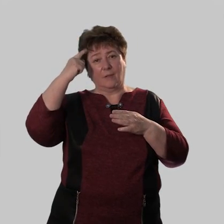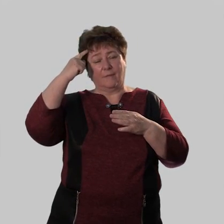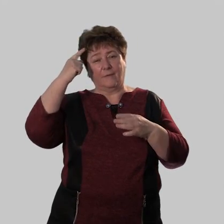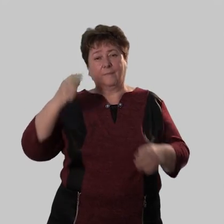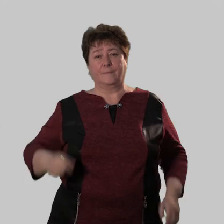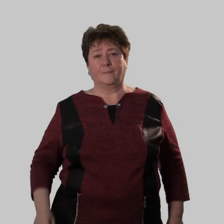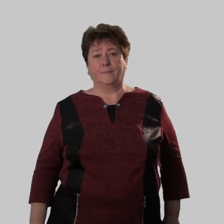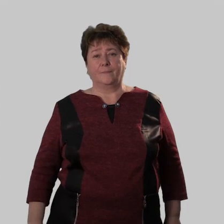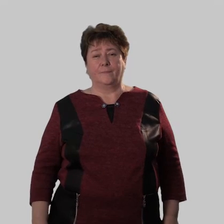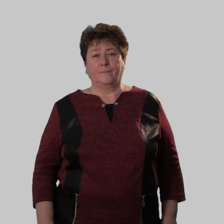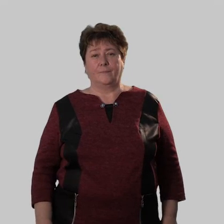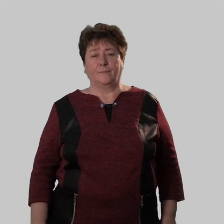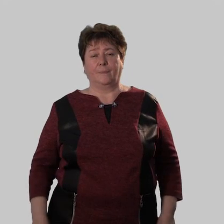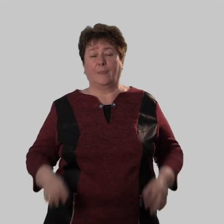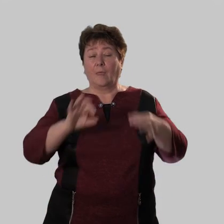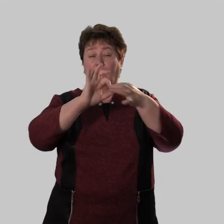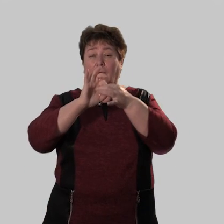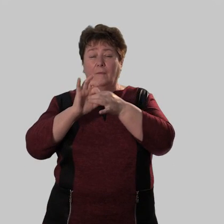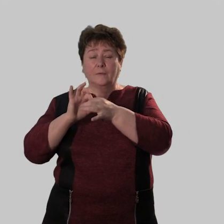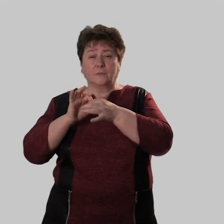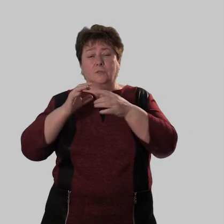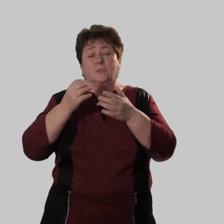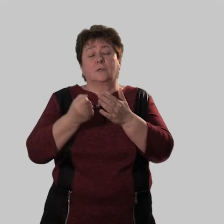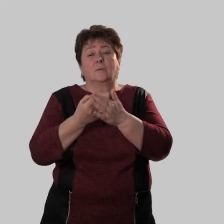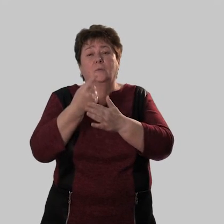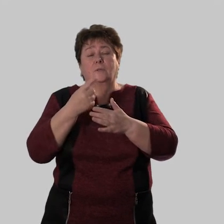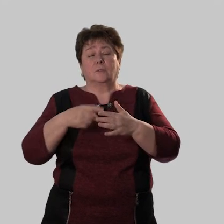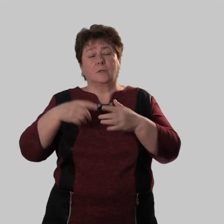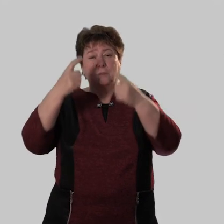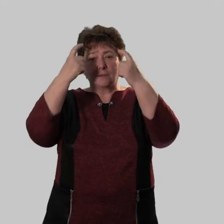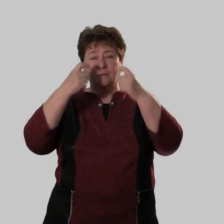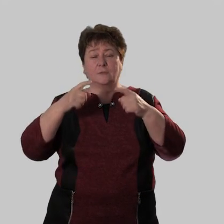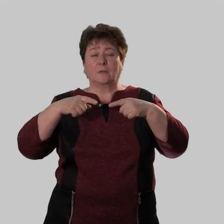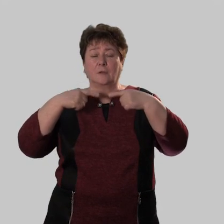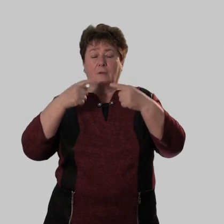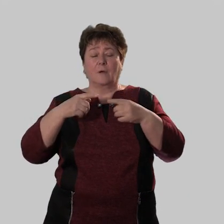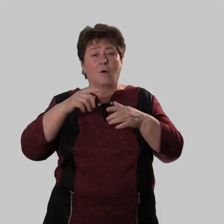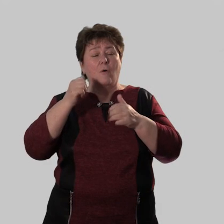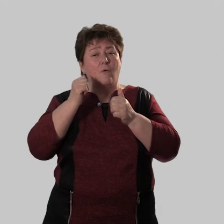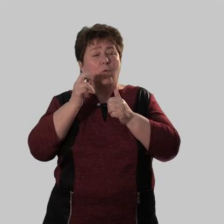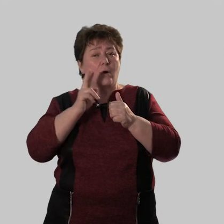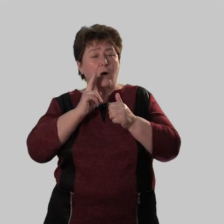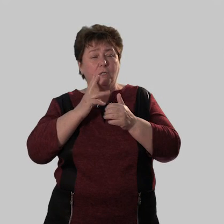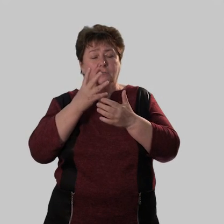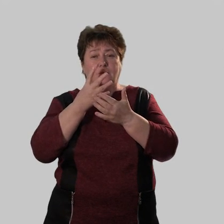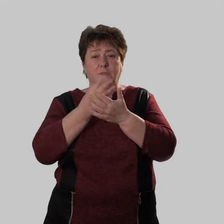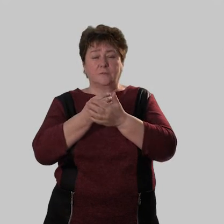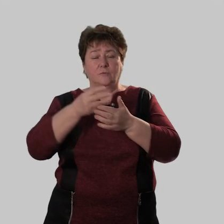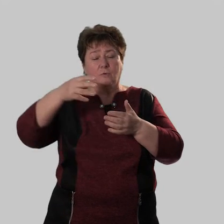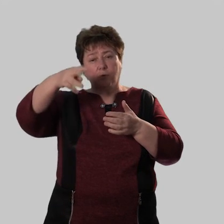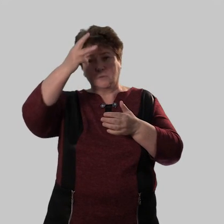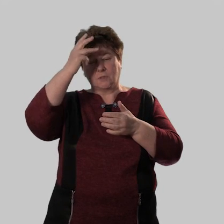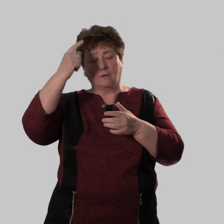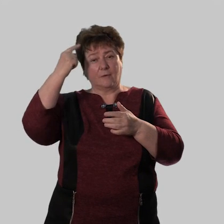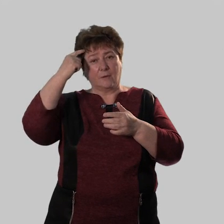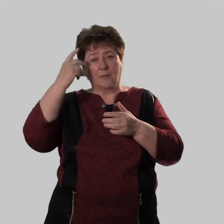голове». Фраза произошла от знаменитого выражения «У каждого свой царь в